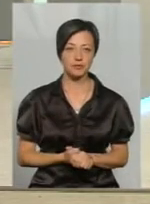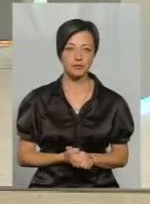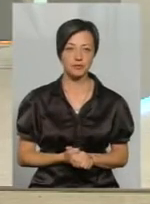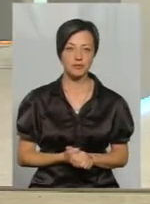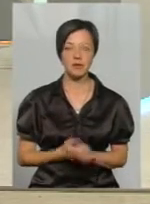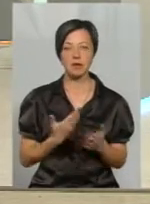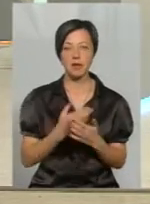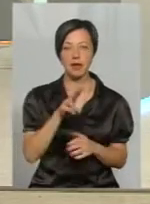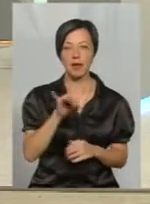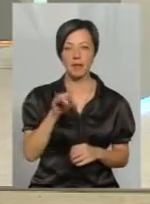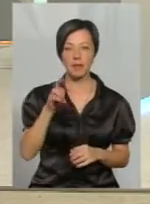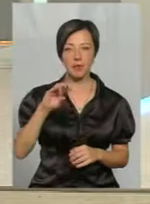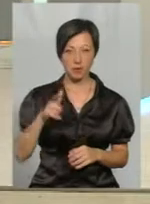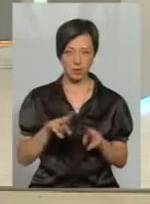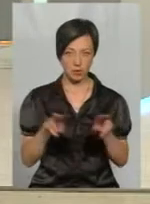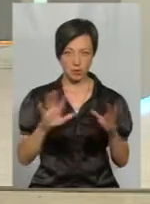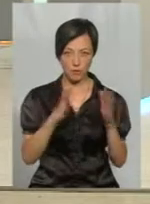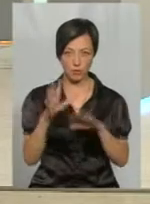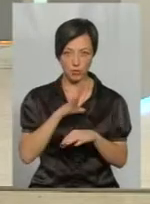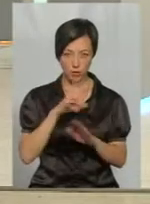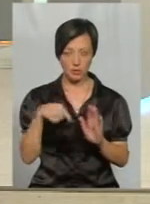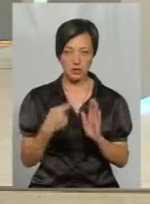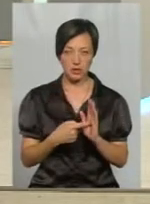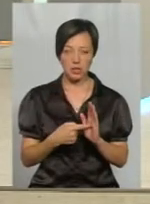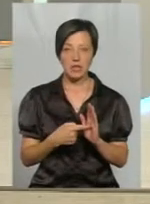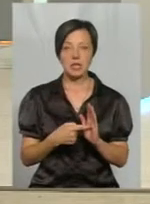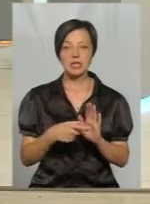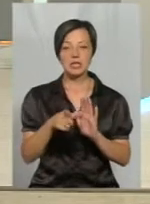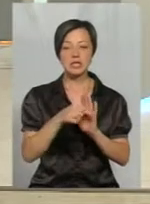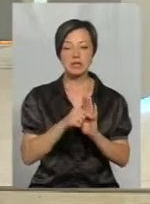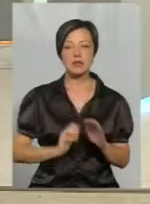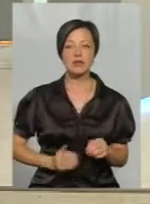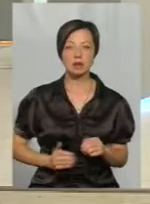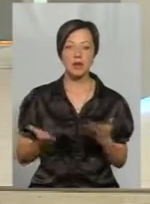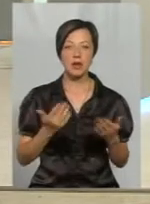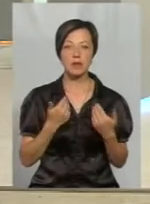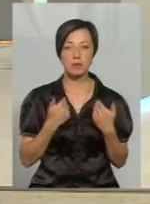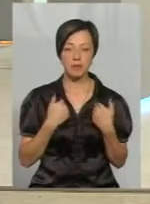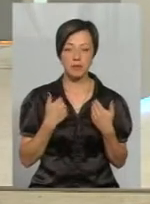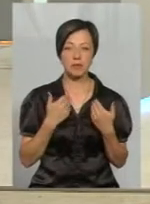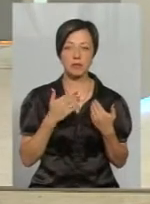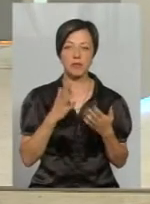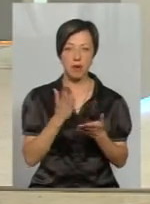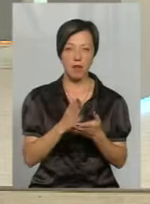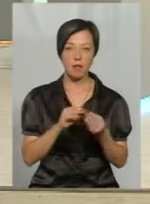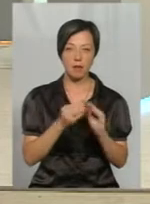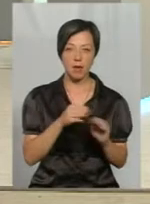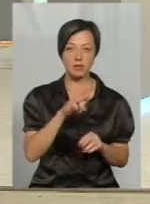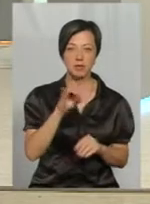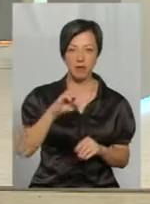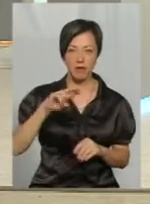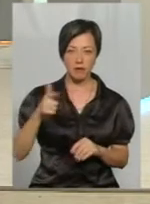Липень візьмемо. В липні були подібні випадки? З тими компаніями, з якими були проблеми, оце в травні,